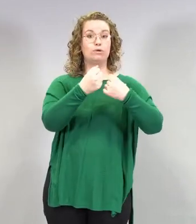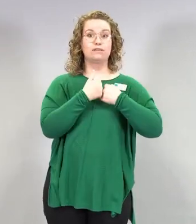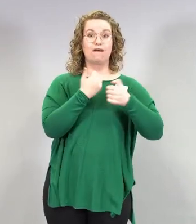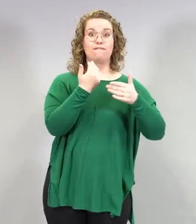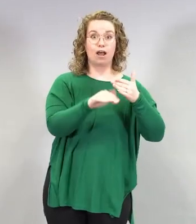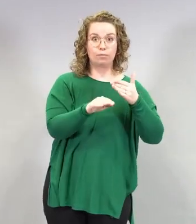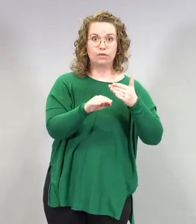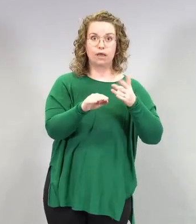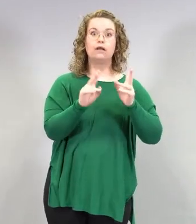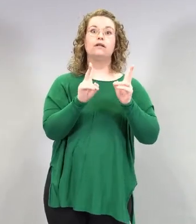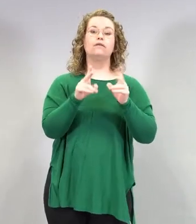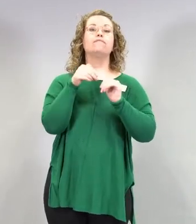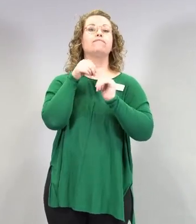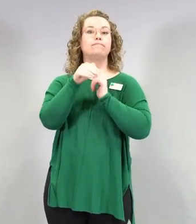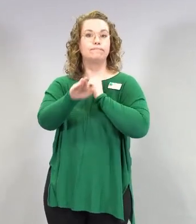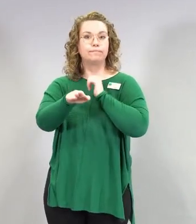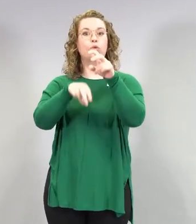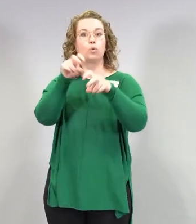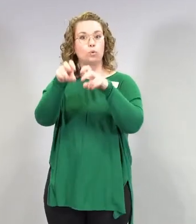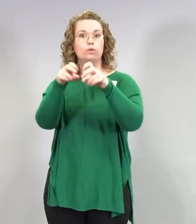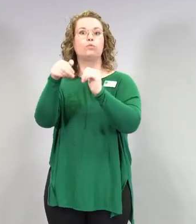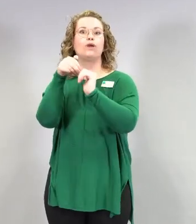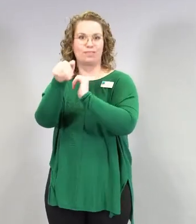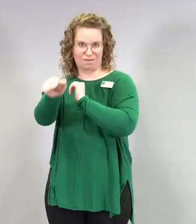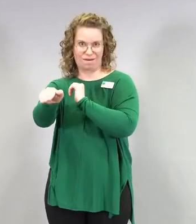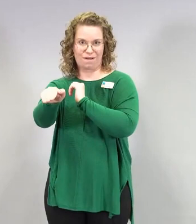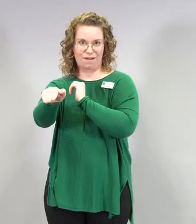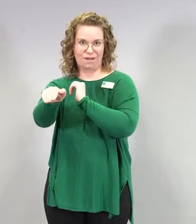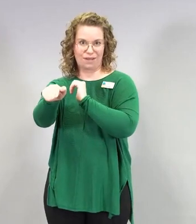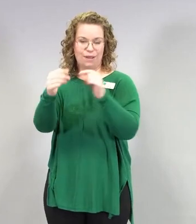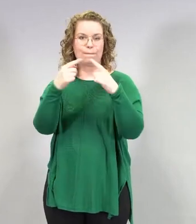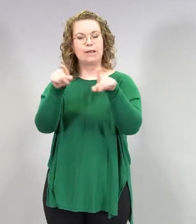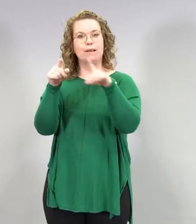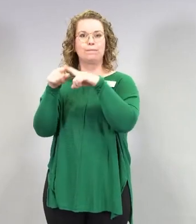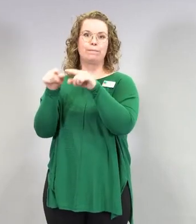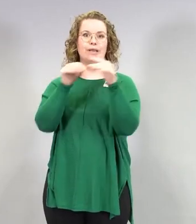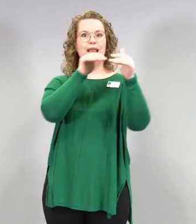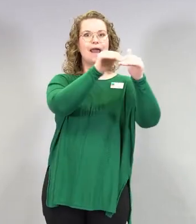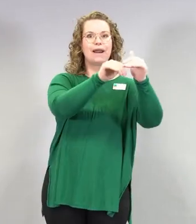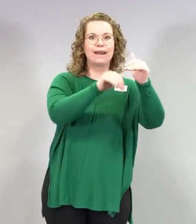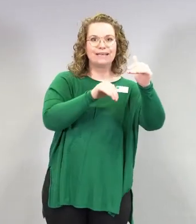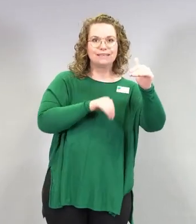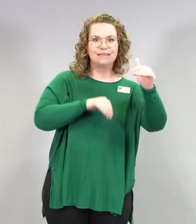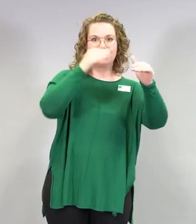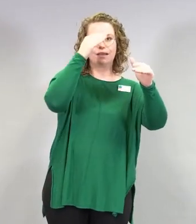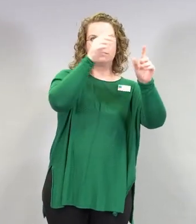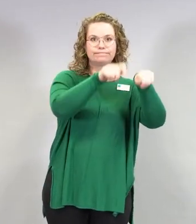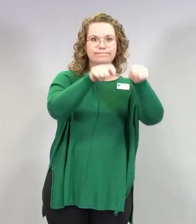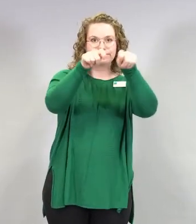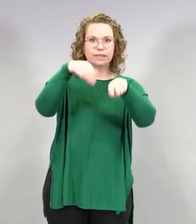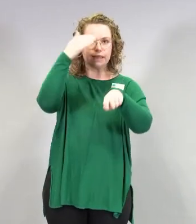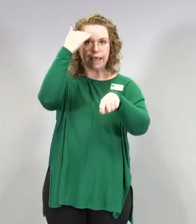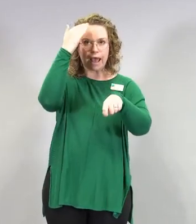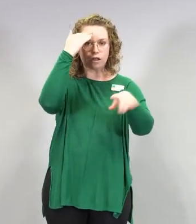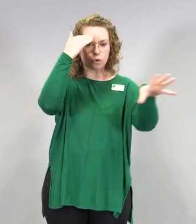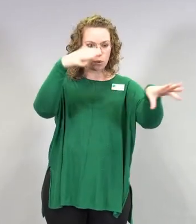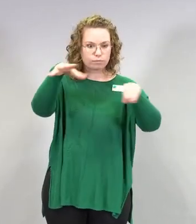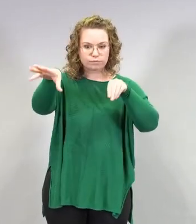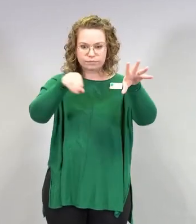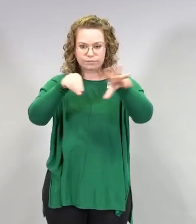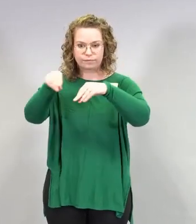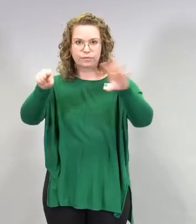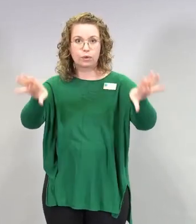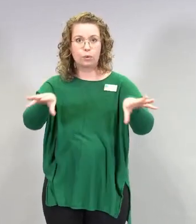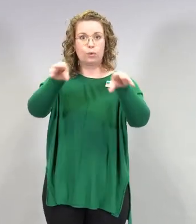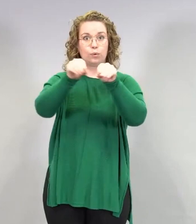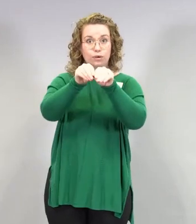erilaisia epidemiologisia tutkimuksia, joita me voidaan tehdä rekistereiden kautta yhdistämällä rekistereitä tai tekemällä sitten ihan aktiivista